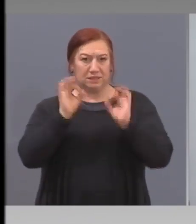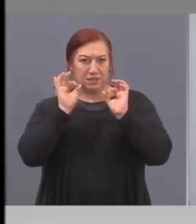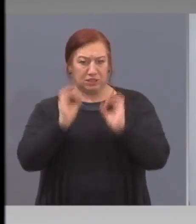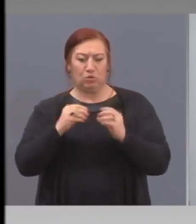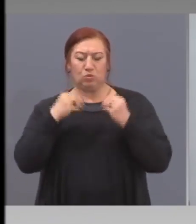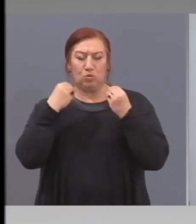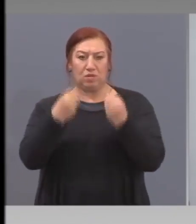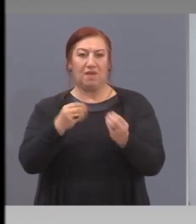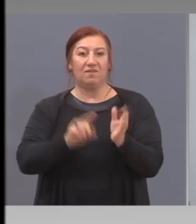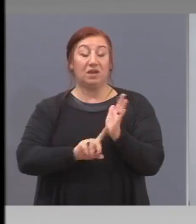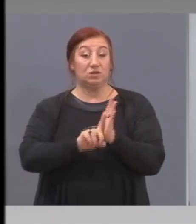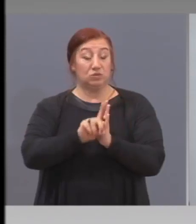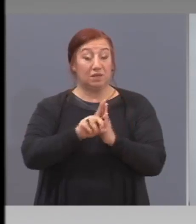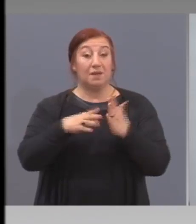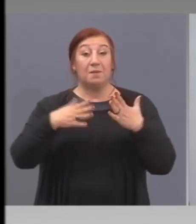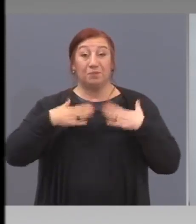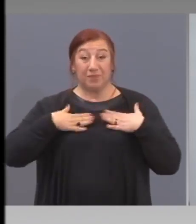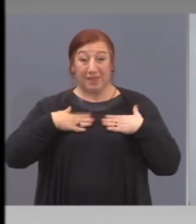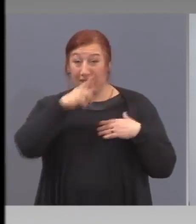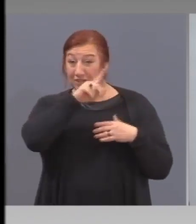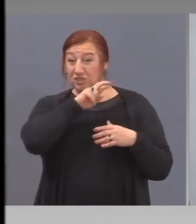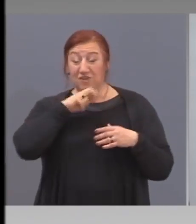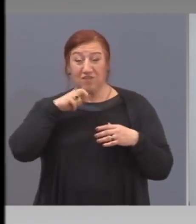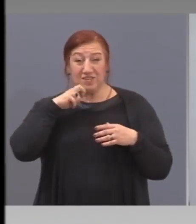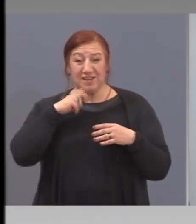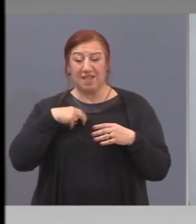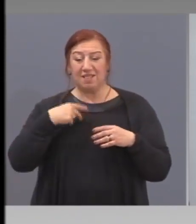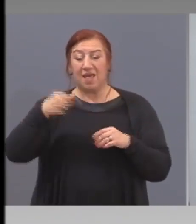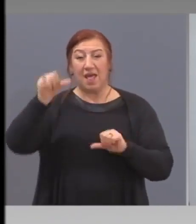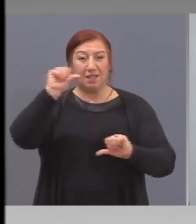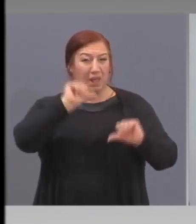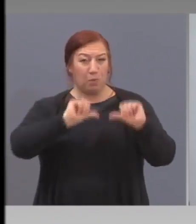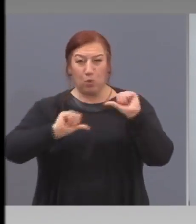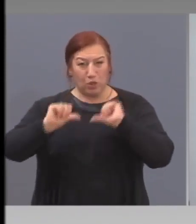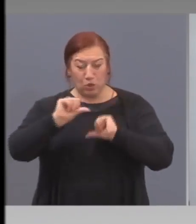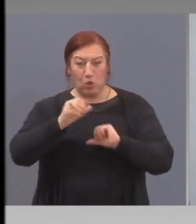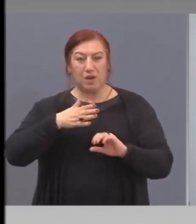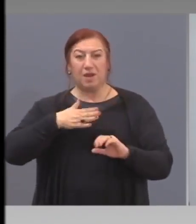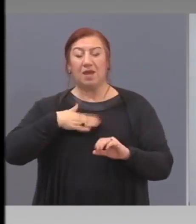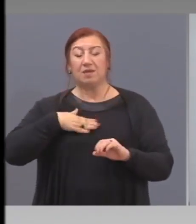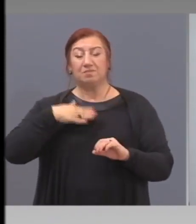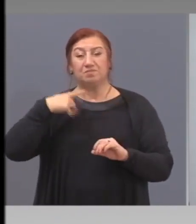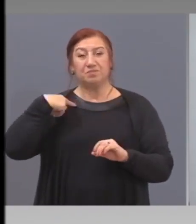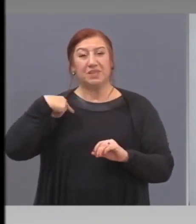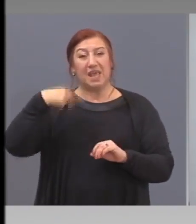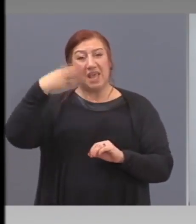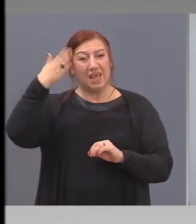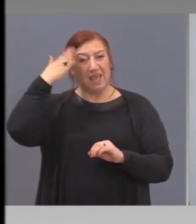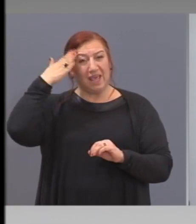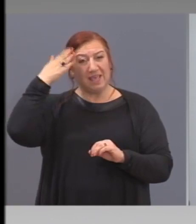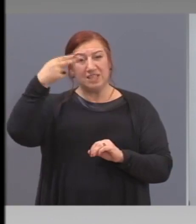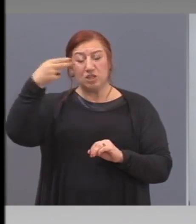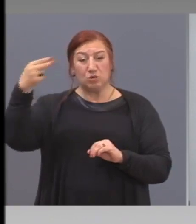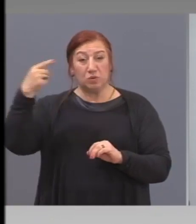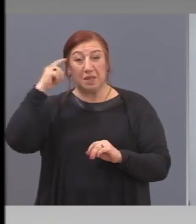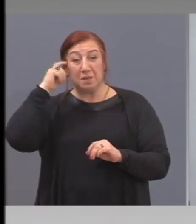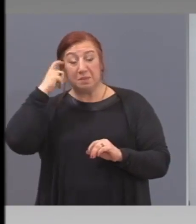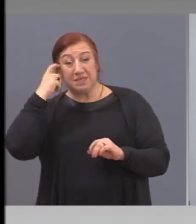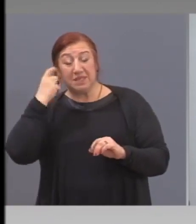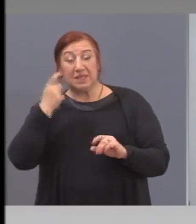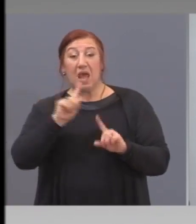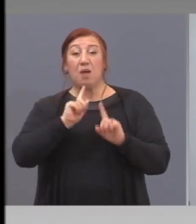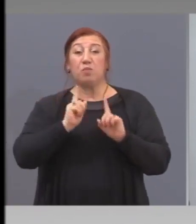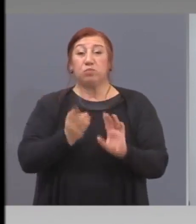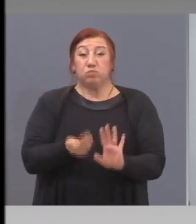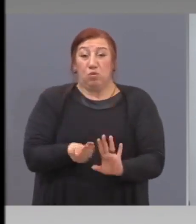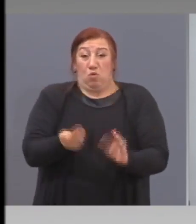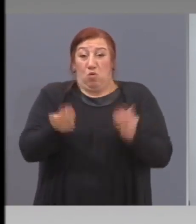Нашите лаборатории, нашите институти в Израел считат, че по-рано от 8-9 седмици